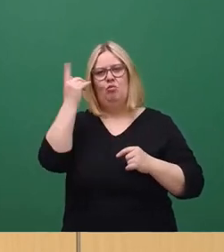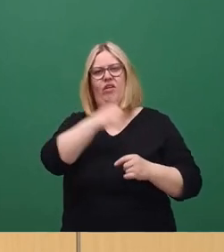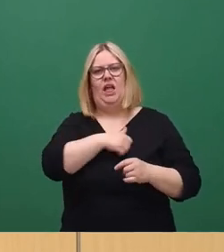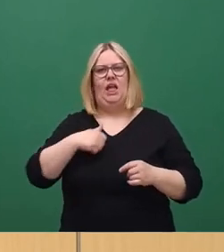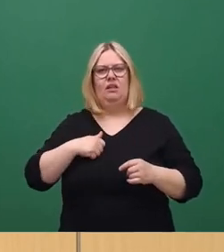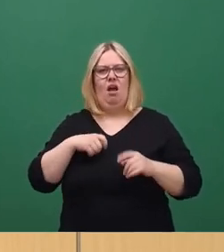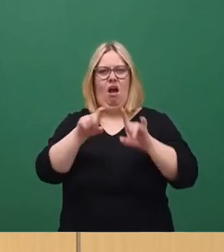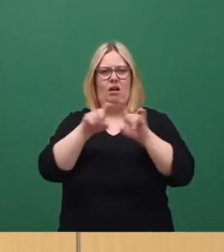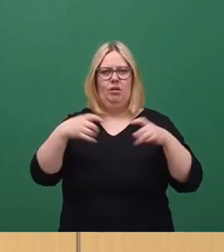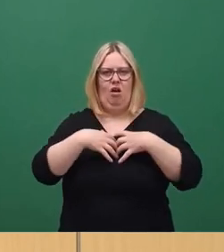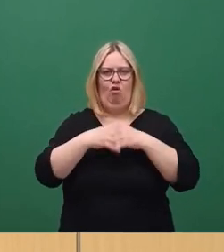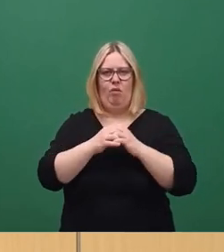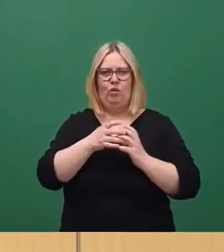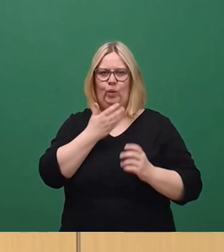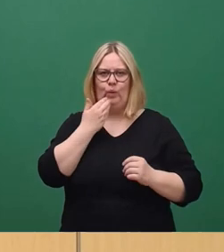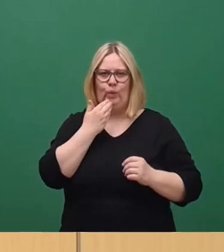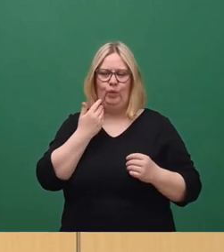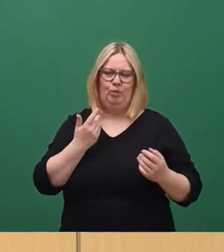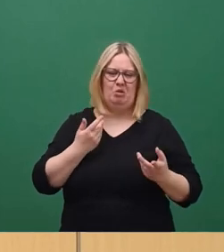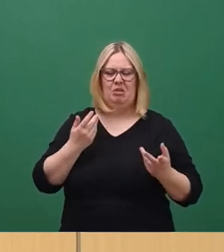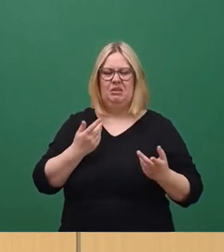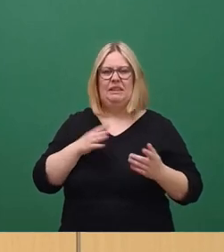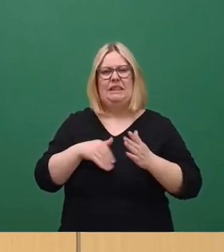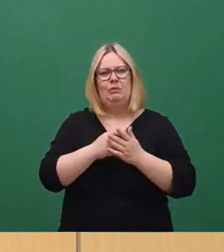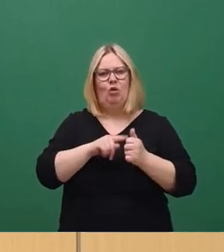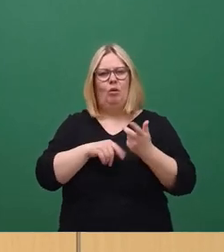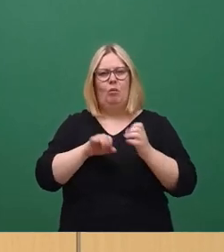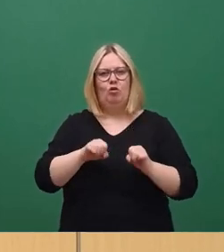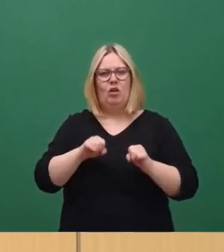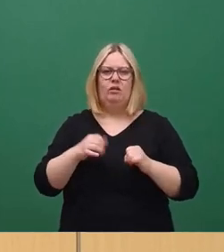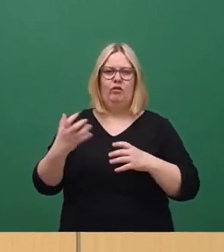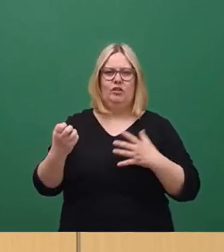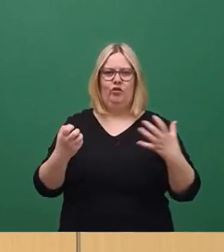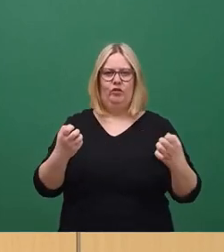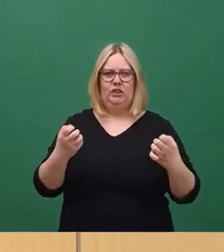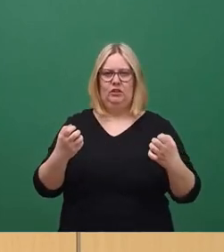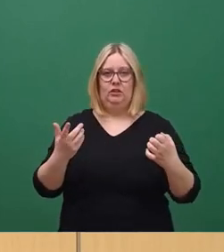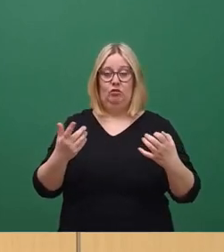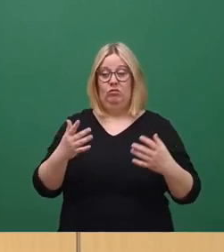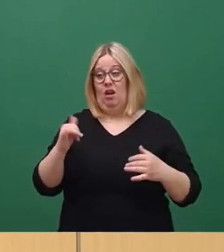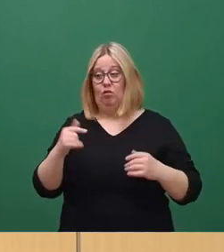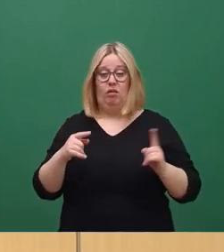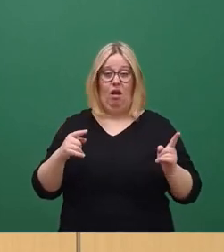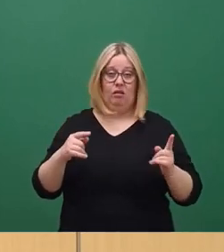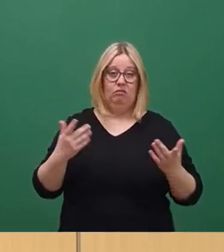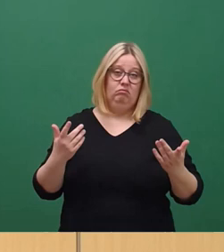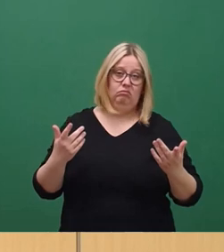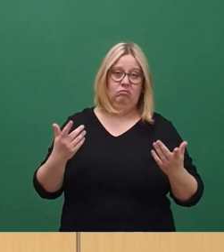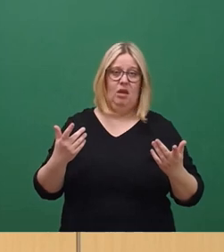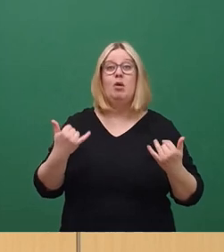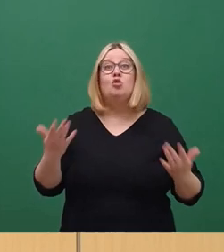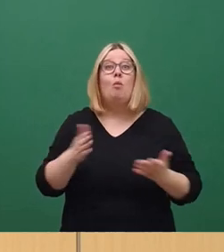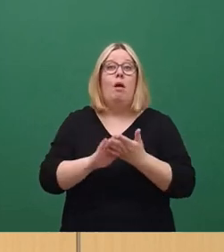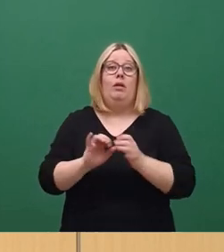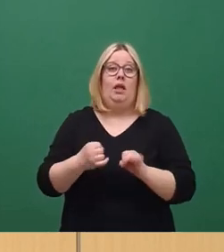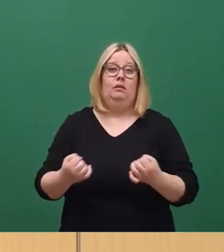aufgebaut wird. Also da gibt es auch Potenzial, wo man vielleicht sagen kann, 50-50, wir würfeln es aus. Aber so wie es jetzt ist, kann es nie bleiben. Und ich habe das